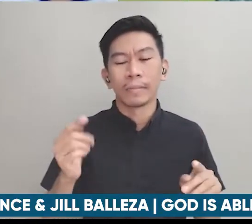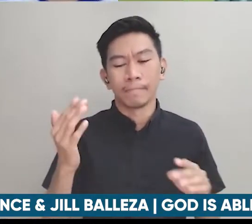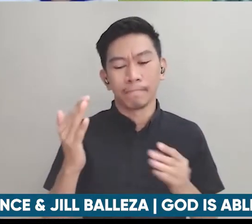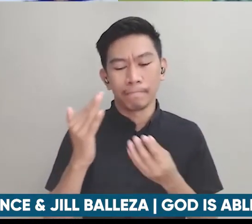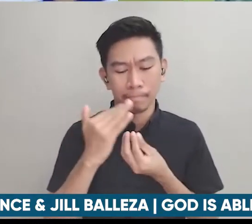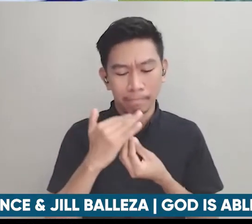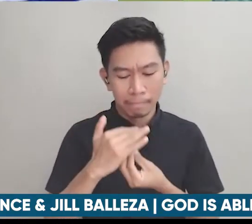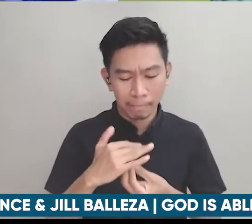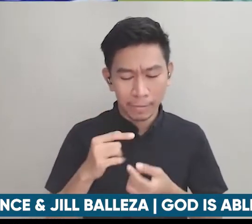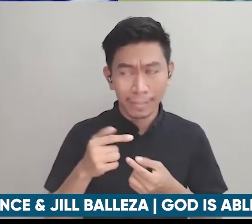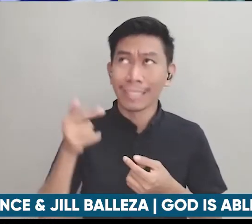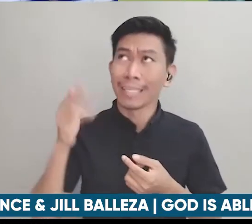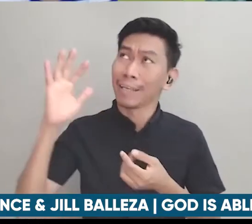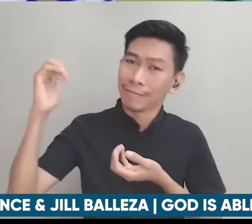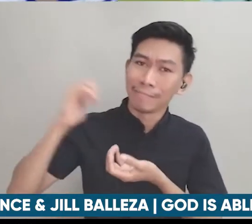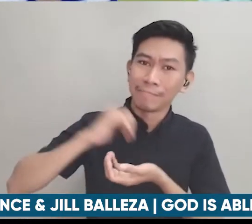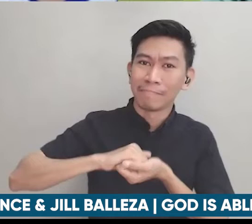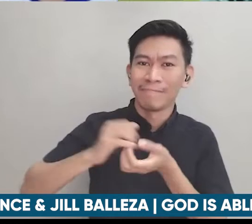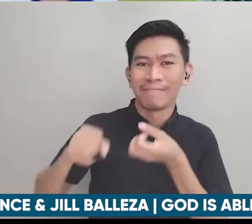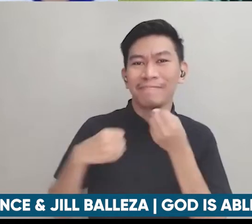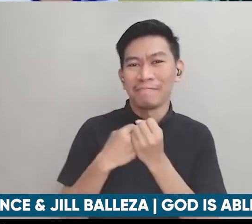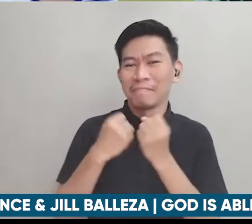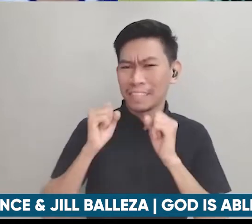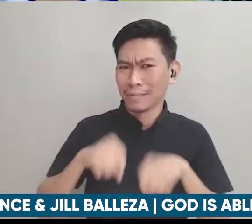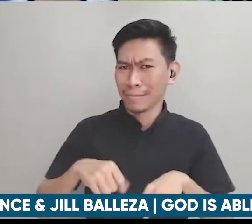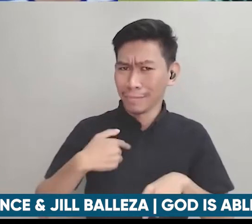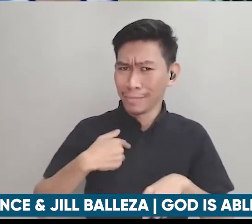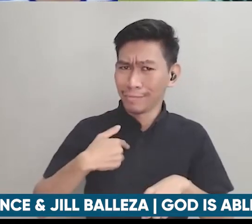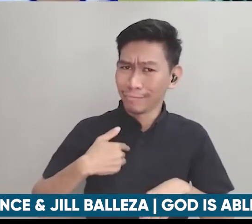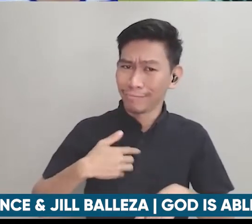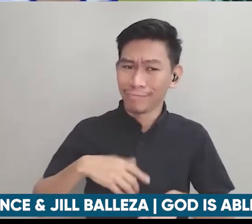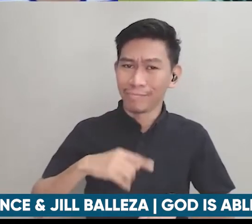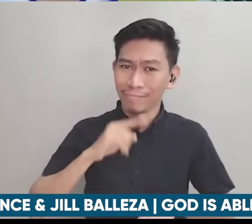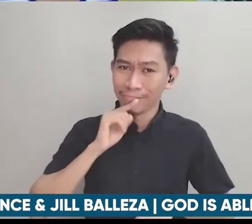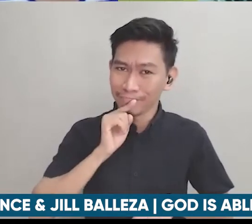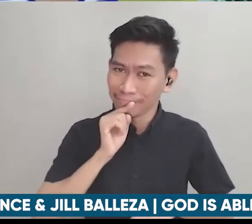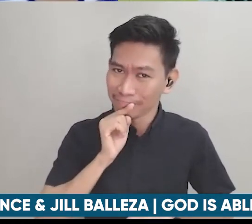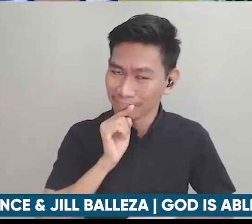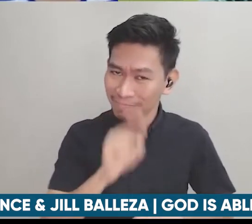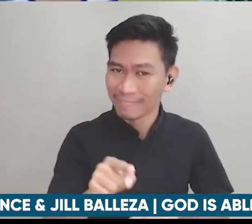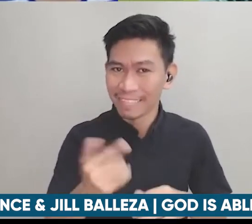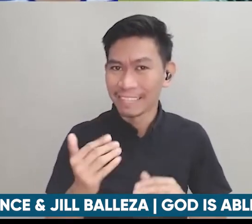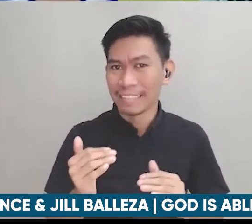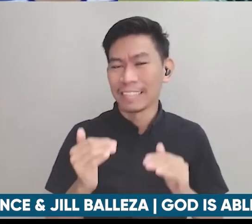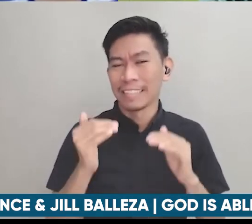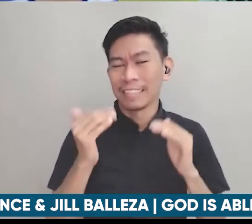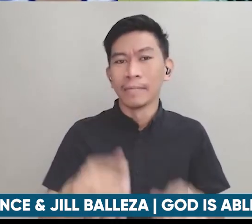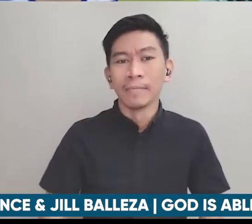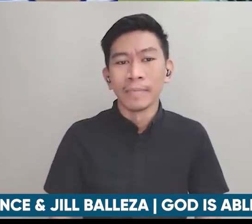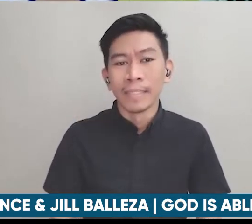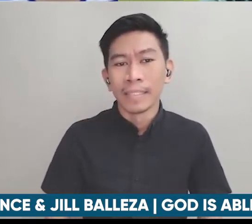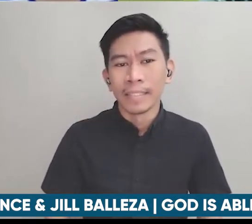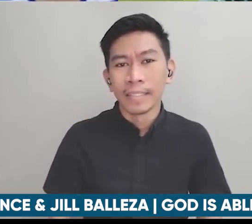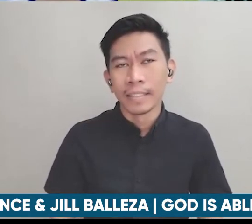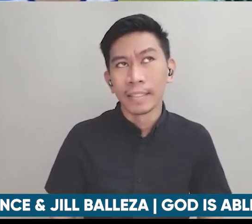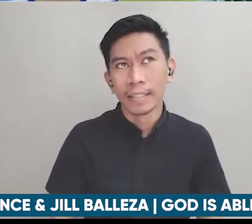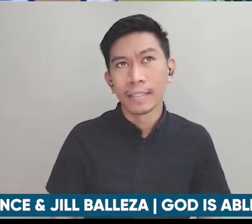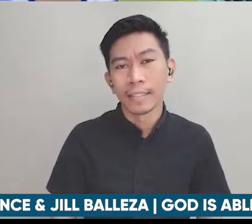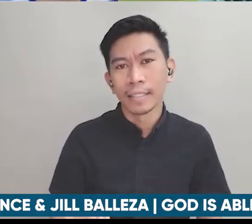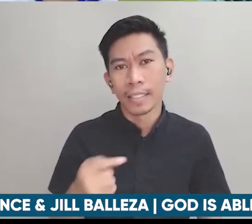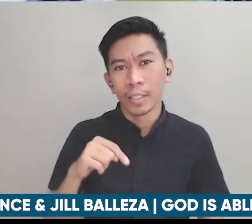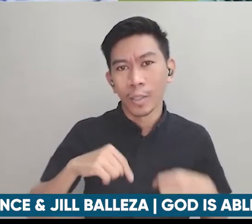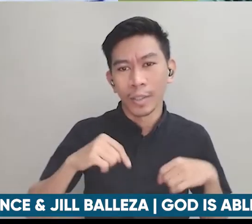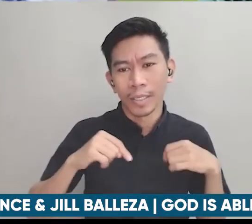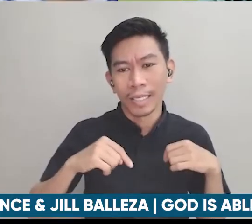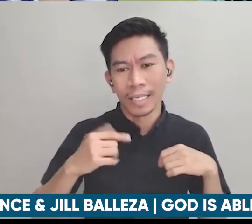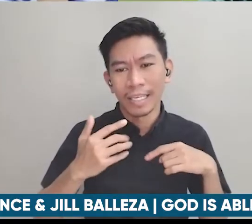sa and what you think of yourself mga kagapay dahil mag-i-air ito on the 22nd na tapos